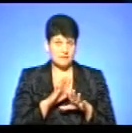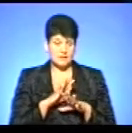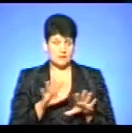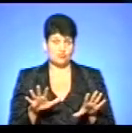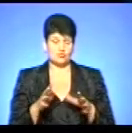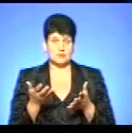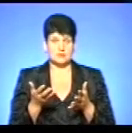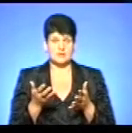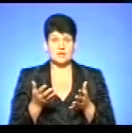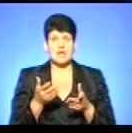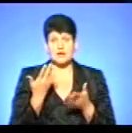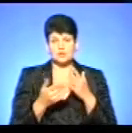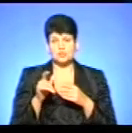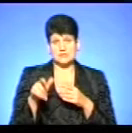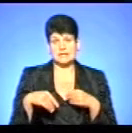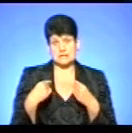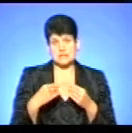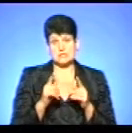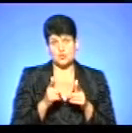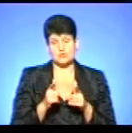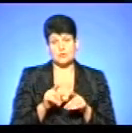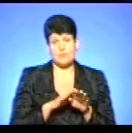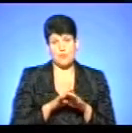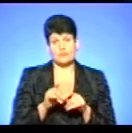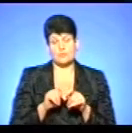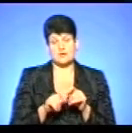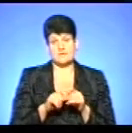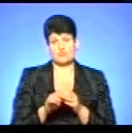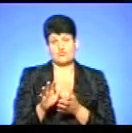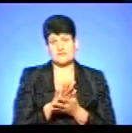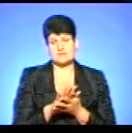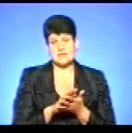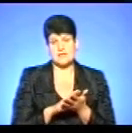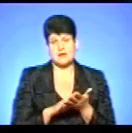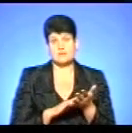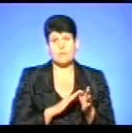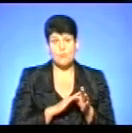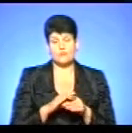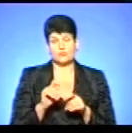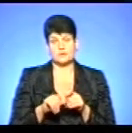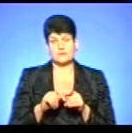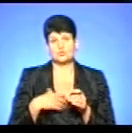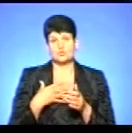Тому що людина дає згоду на повністю перевірку в тій же самій заяві, на повністю перевірку